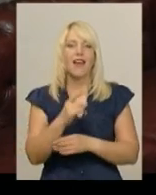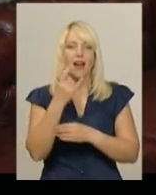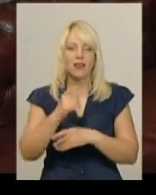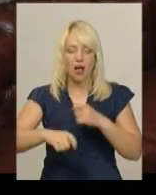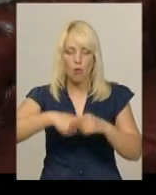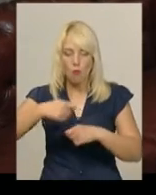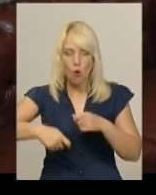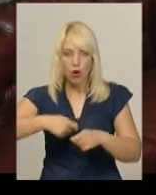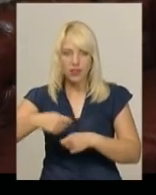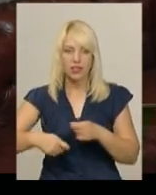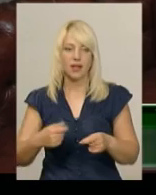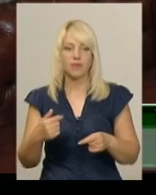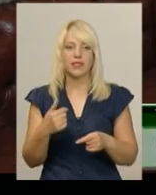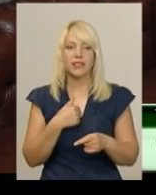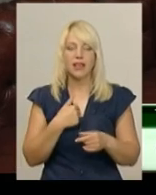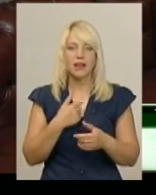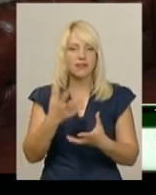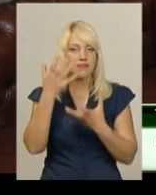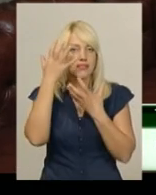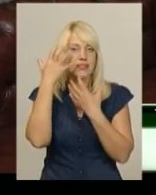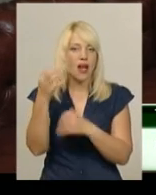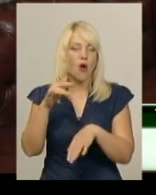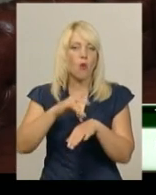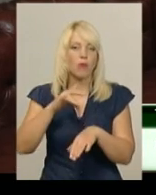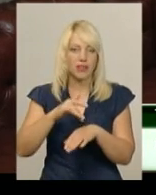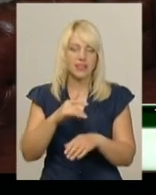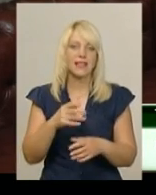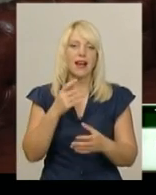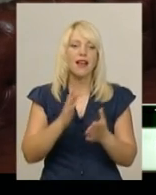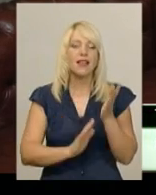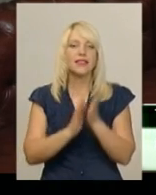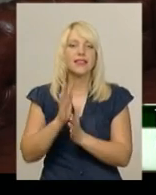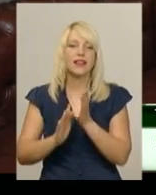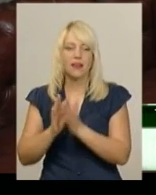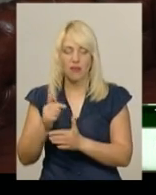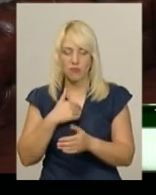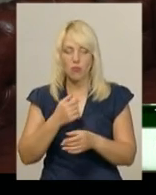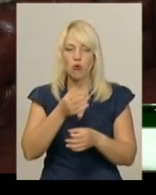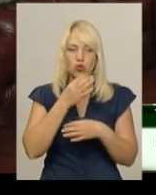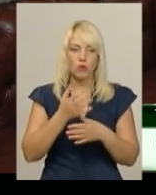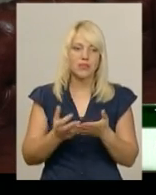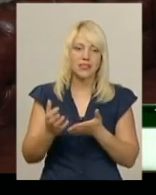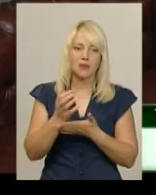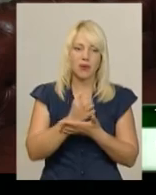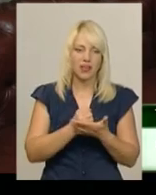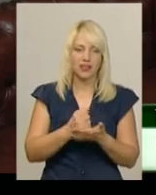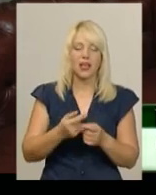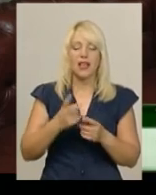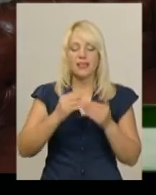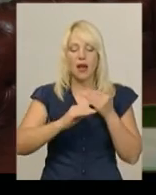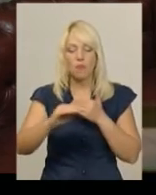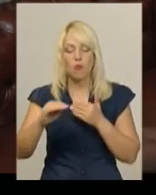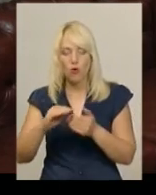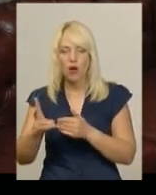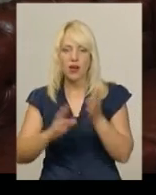Я захопилася травами. Мені подобається збирати їх на лісі, на полі, лозити по горам. І це